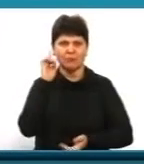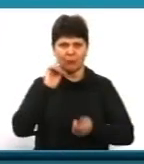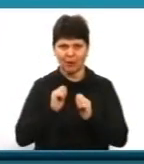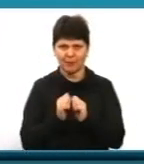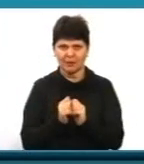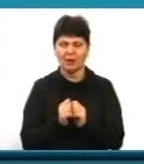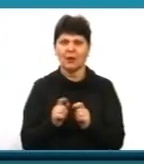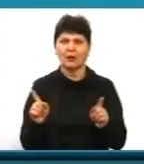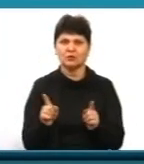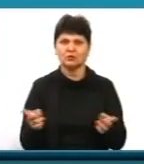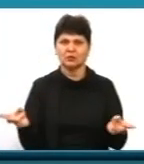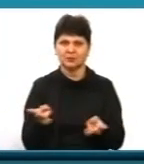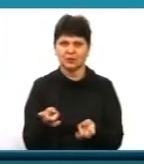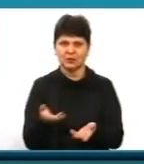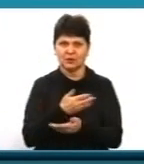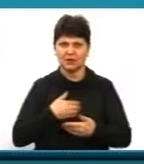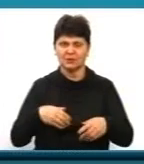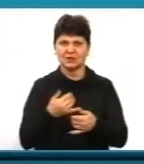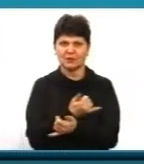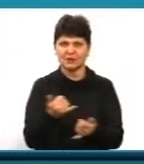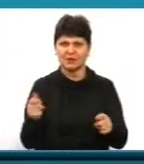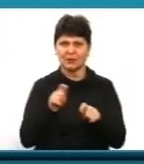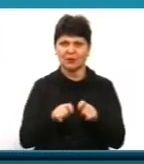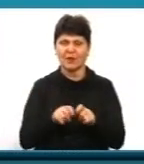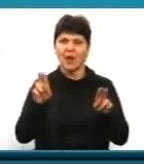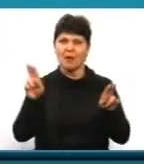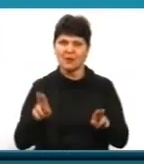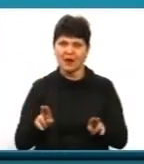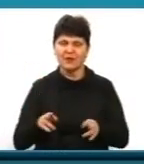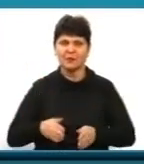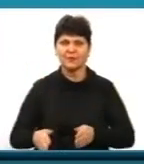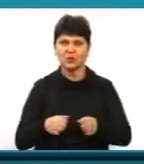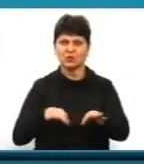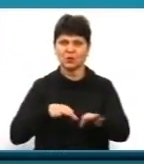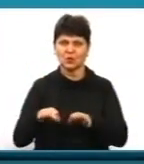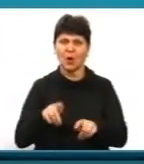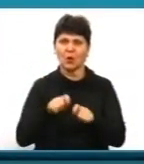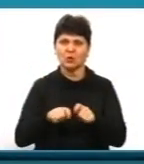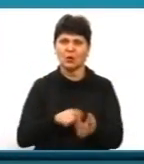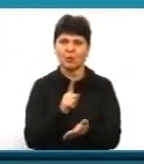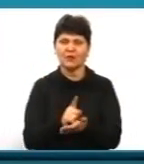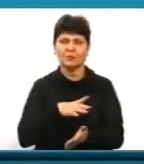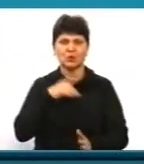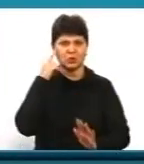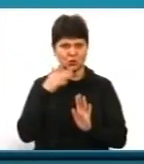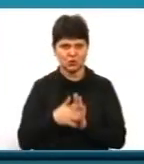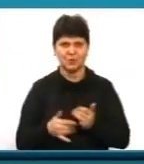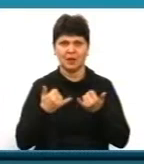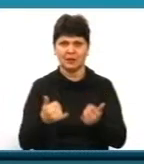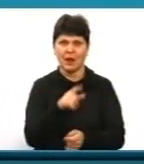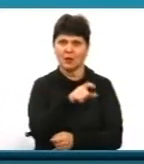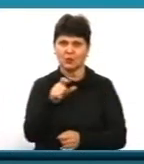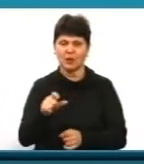що нам потрібно забезпечувати контроль за правилами дорожнього руху. І цей контроль повинен бути зрозумілим для людей, ми маємо діяти